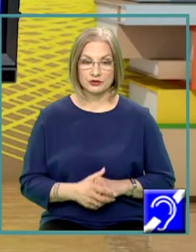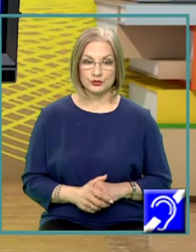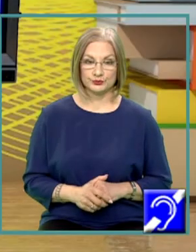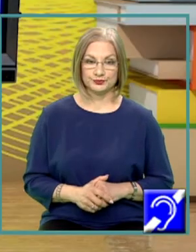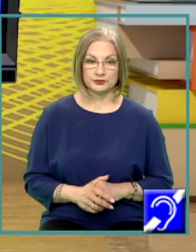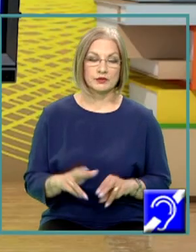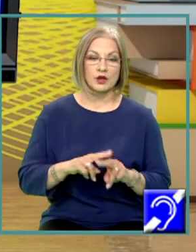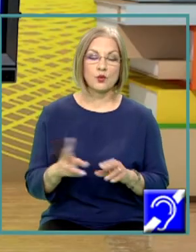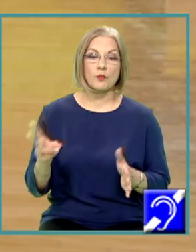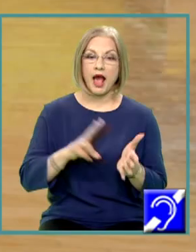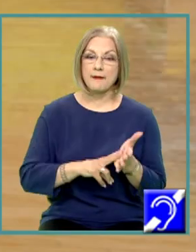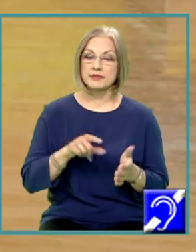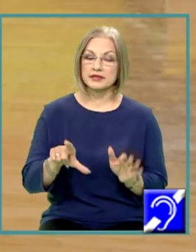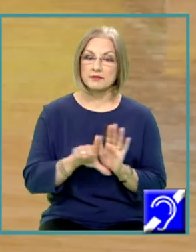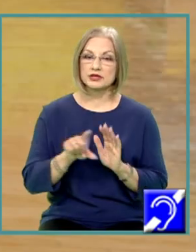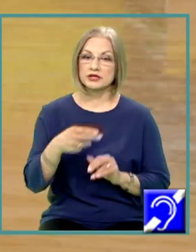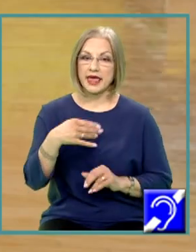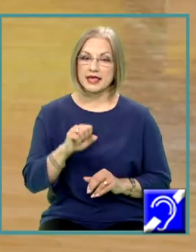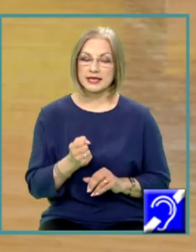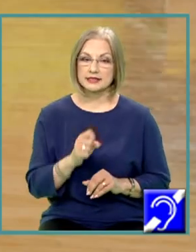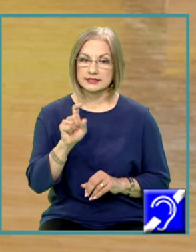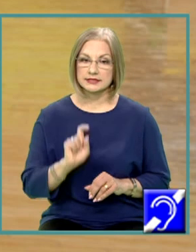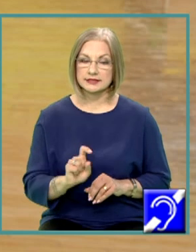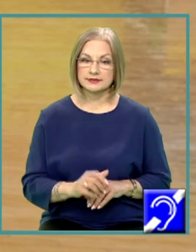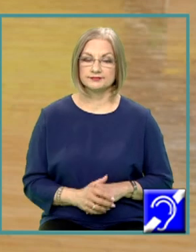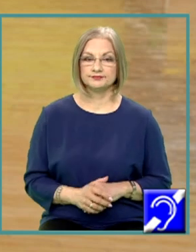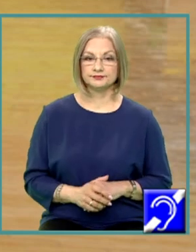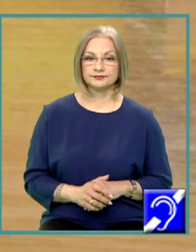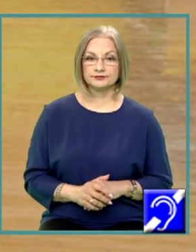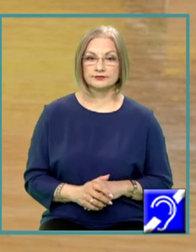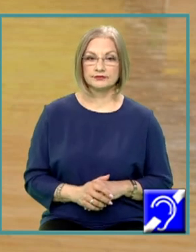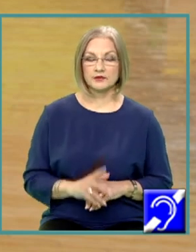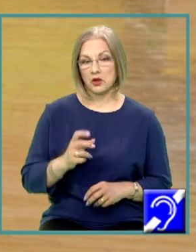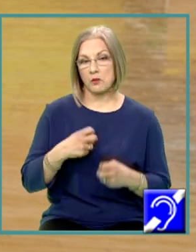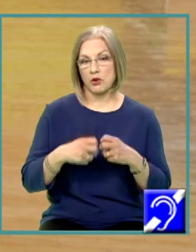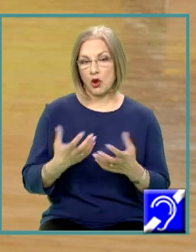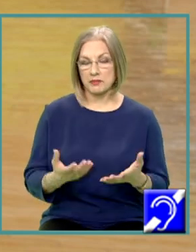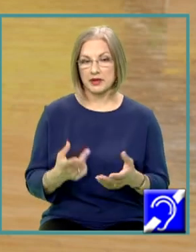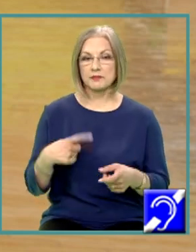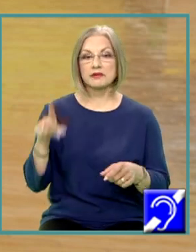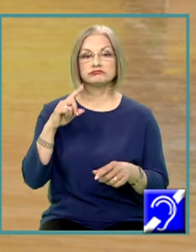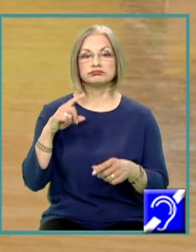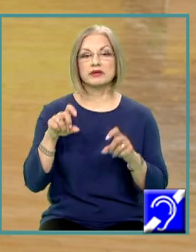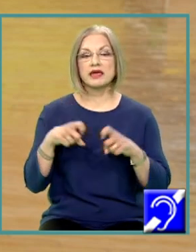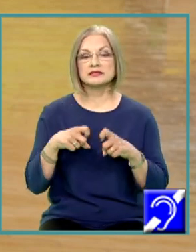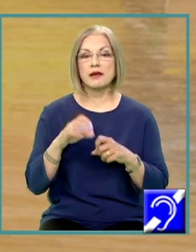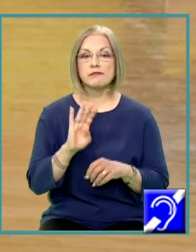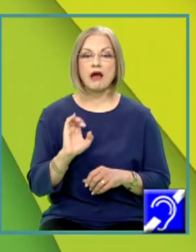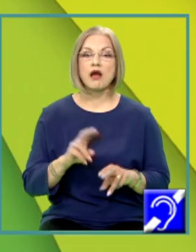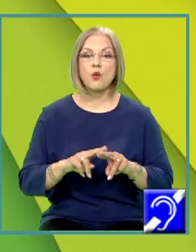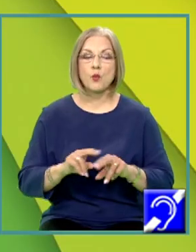Cum aplicăm legea lui Hess într-o aplicație, într-o problemă la examenul de bacalaureat.